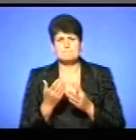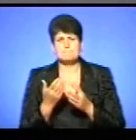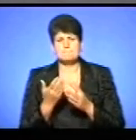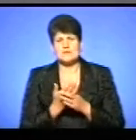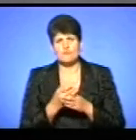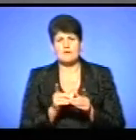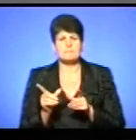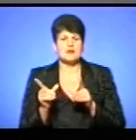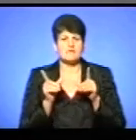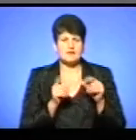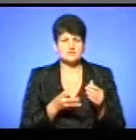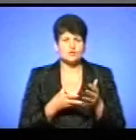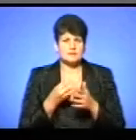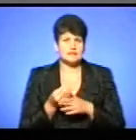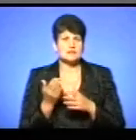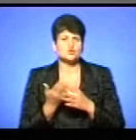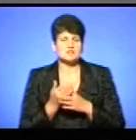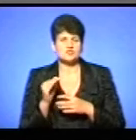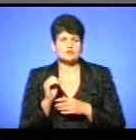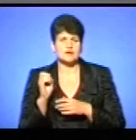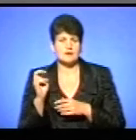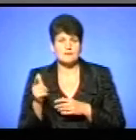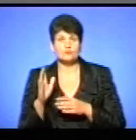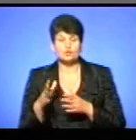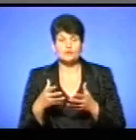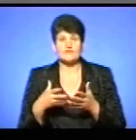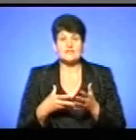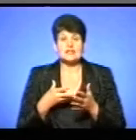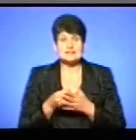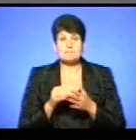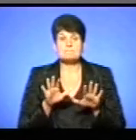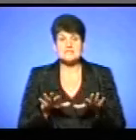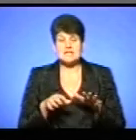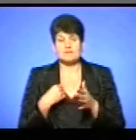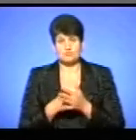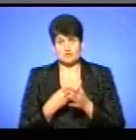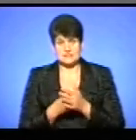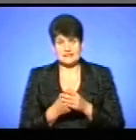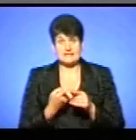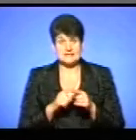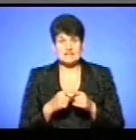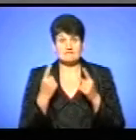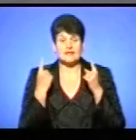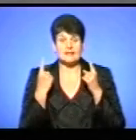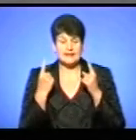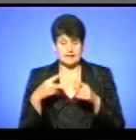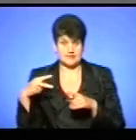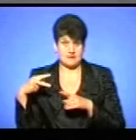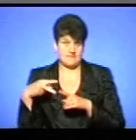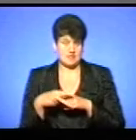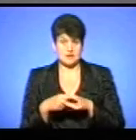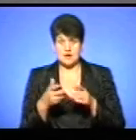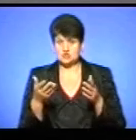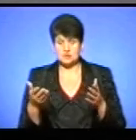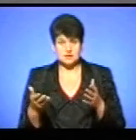оплата субсидій на житлово-комунальні послуги будуть фінансувати з місцевих бюджетів. Це суттєве навантаження із його слів, тому що